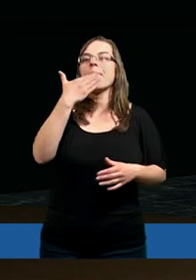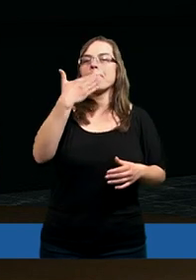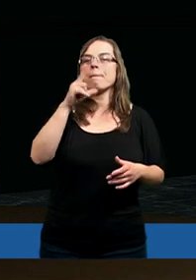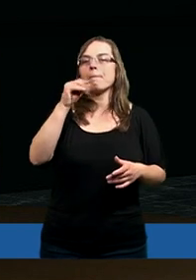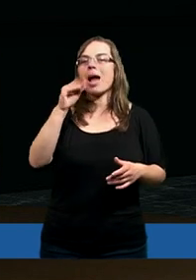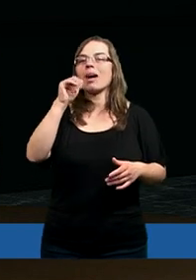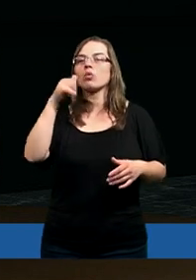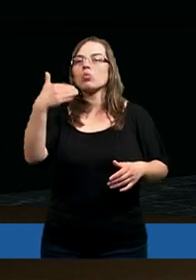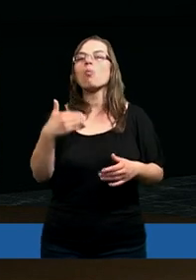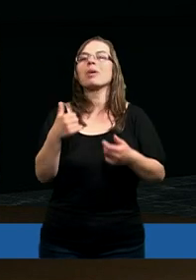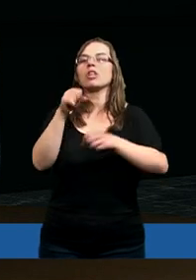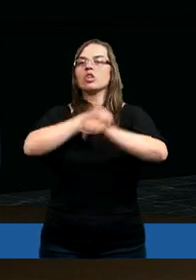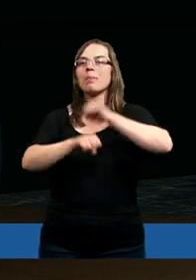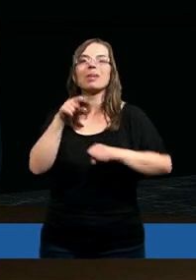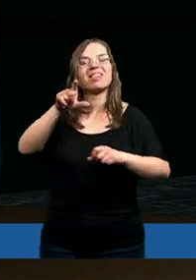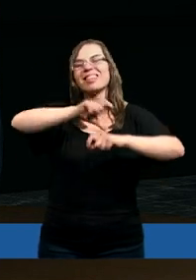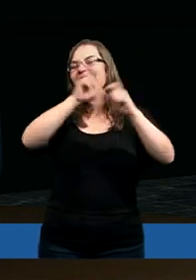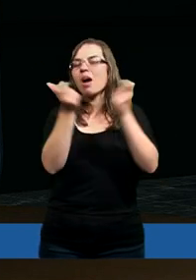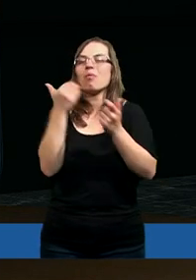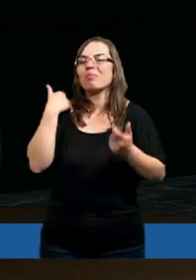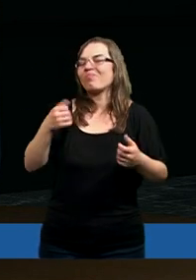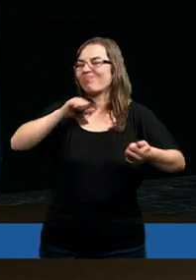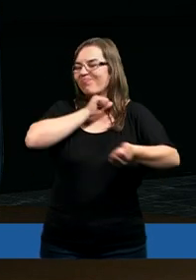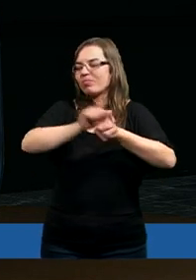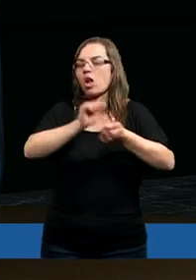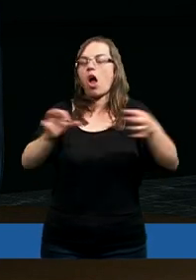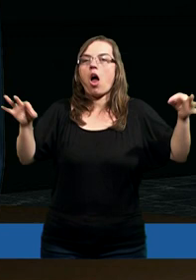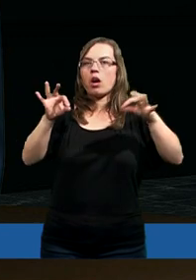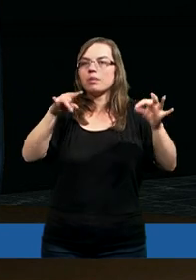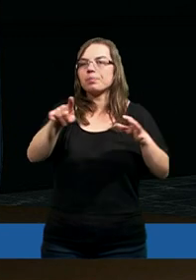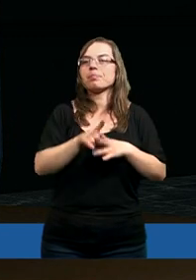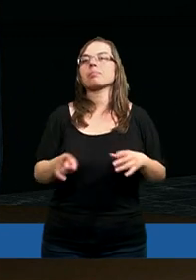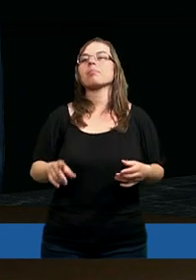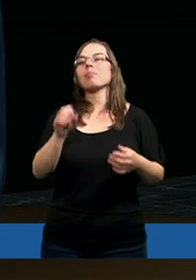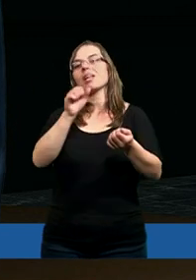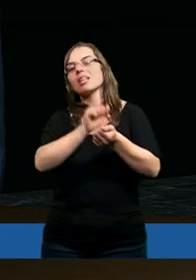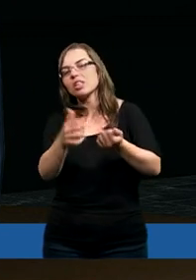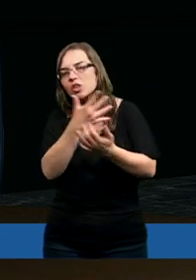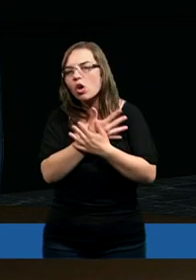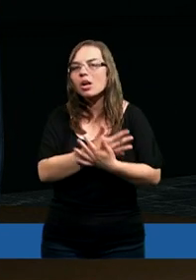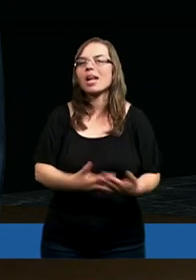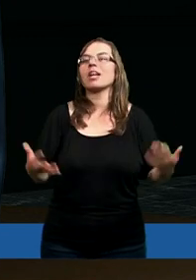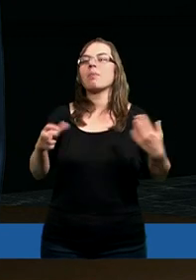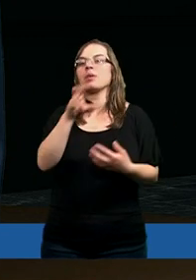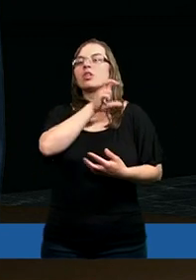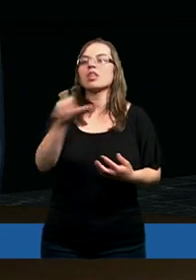Rzymskiego, żeby ona była całkowicie zdeprawowana. To z historii wiemy, czy